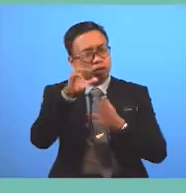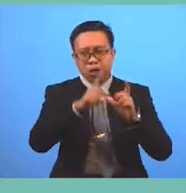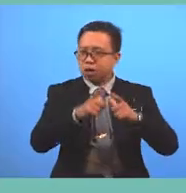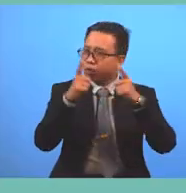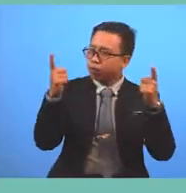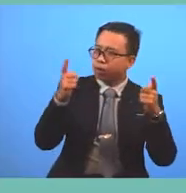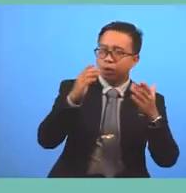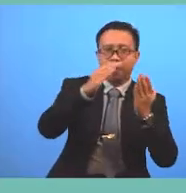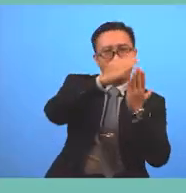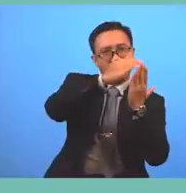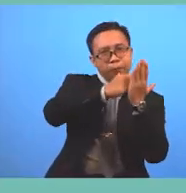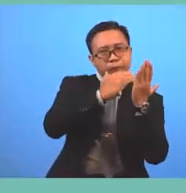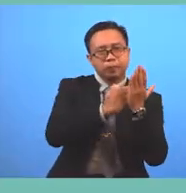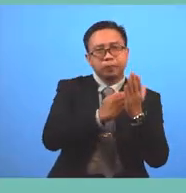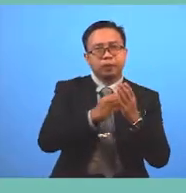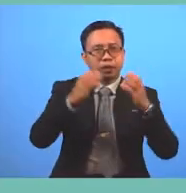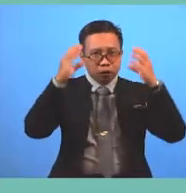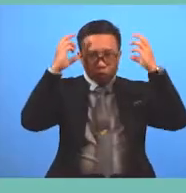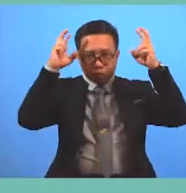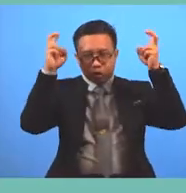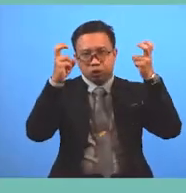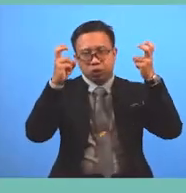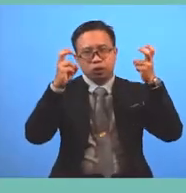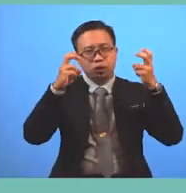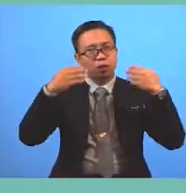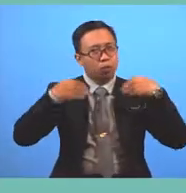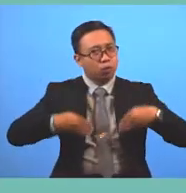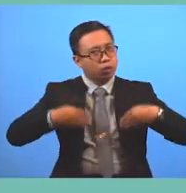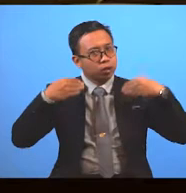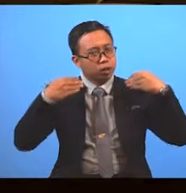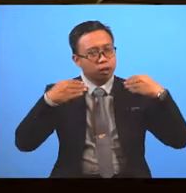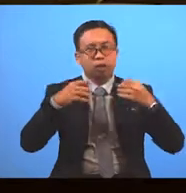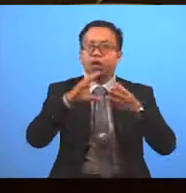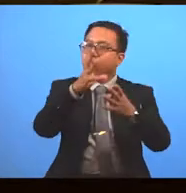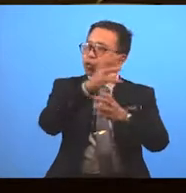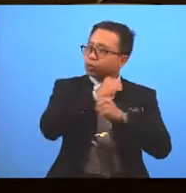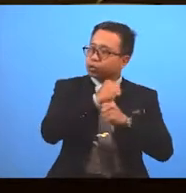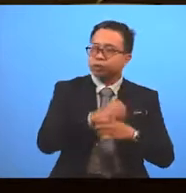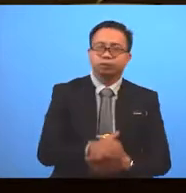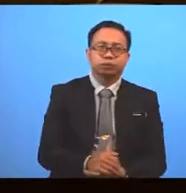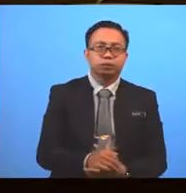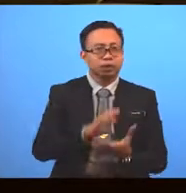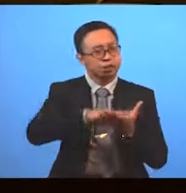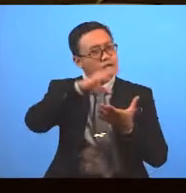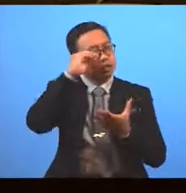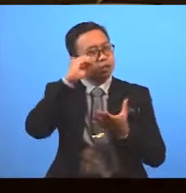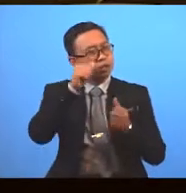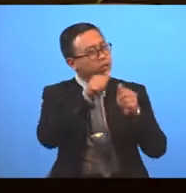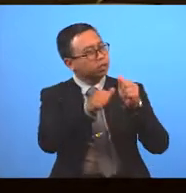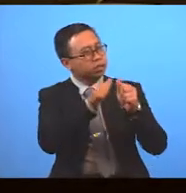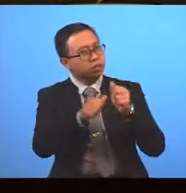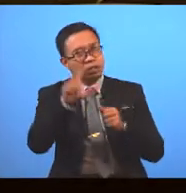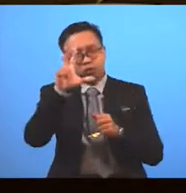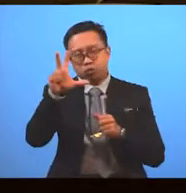An introduction, a body, and a conclusion Let's study each of these